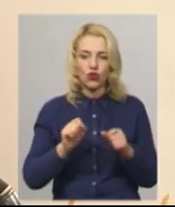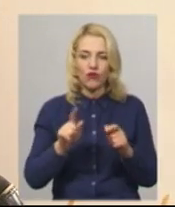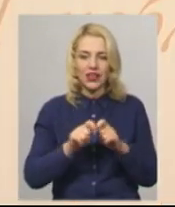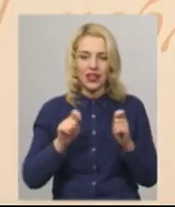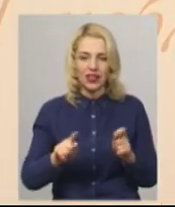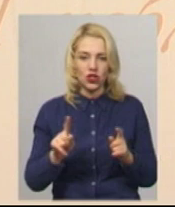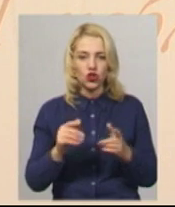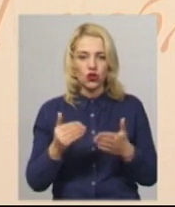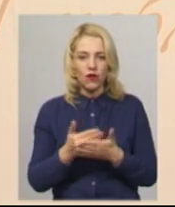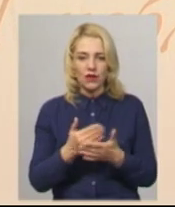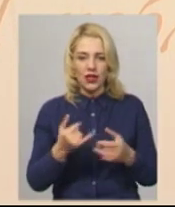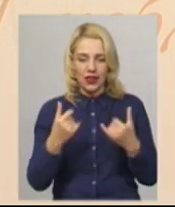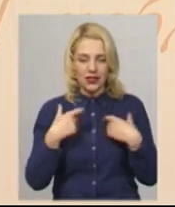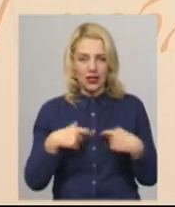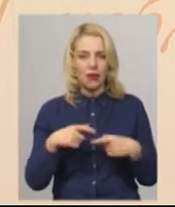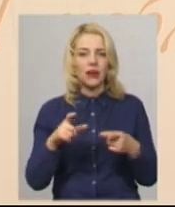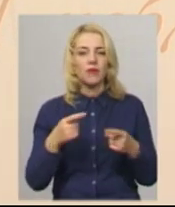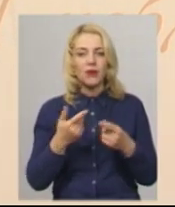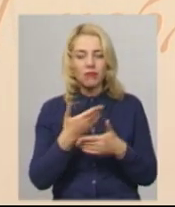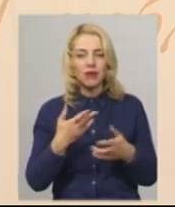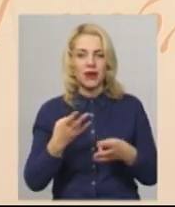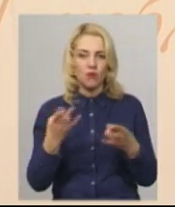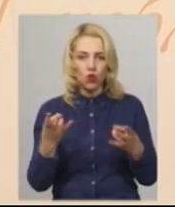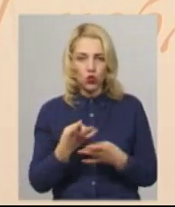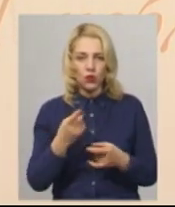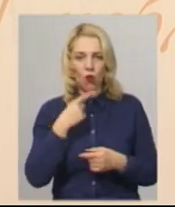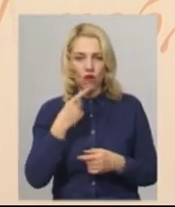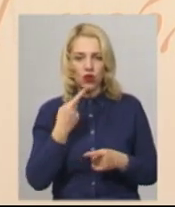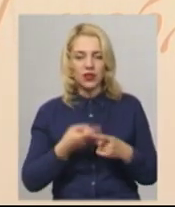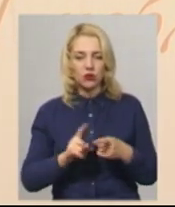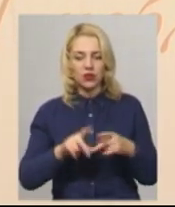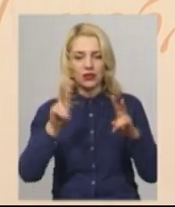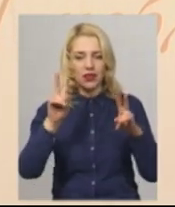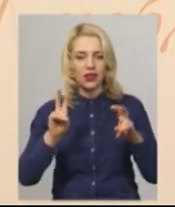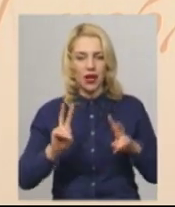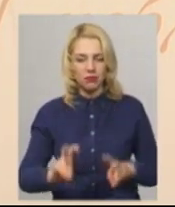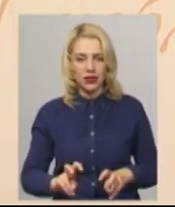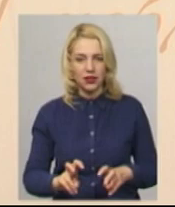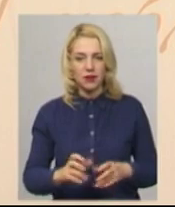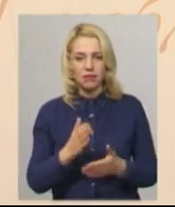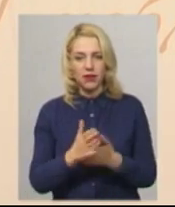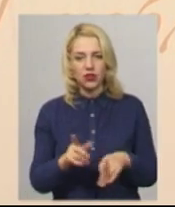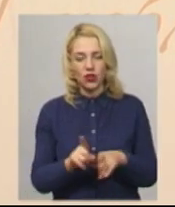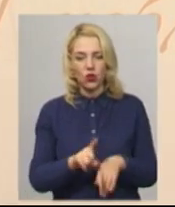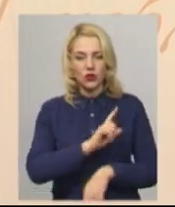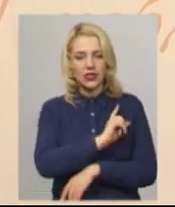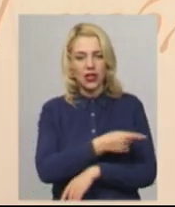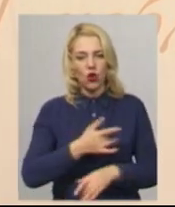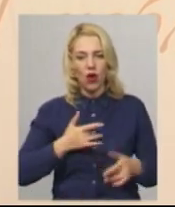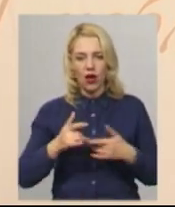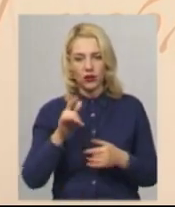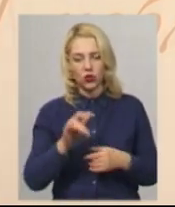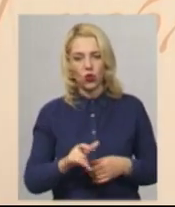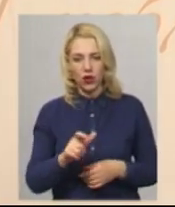він не робив. Ми мусимо це робити, тобто ми мусимо говорити про ці теми, маючи такого сильного актора, як